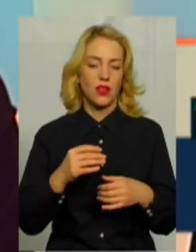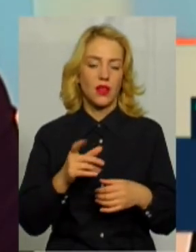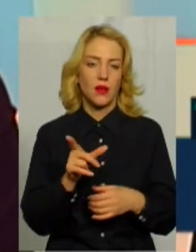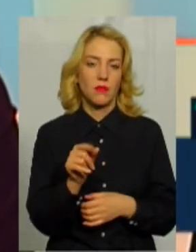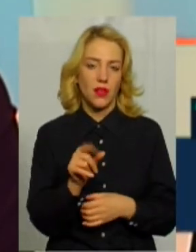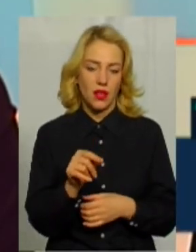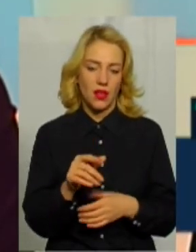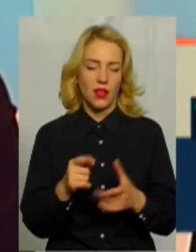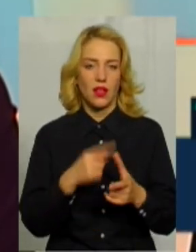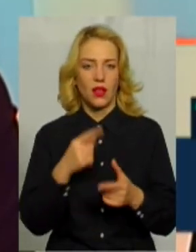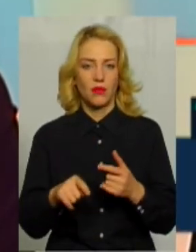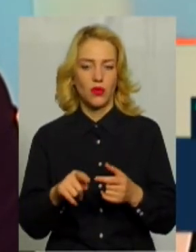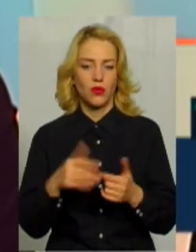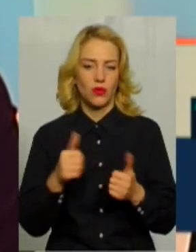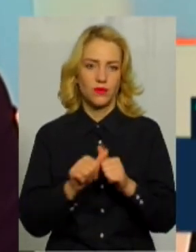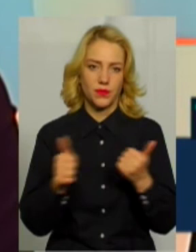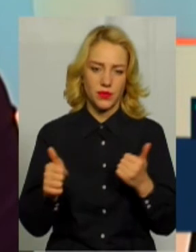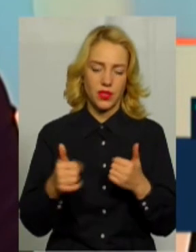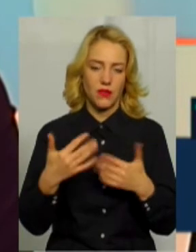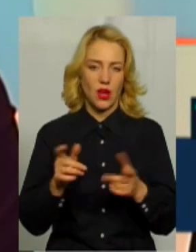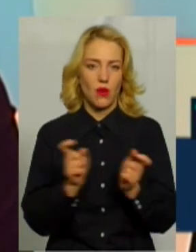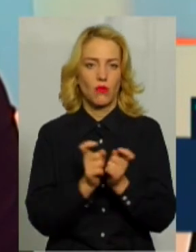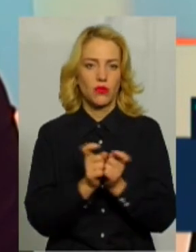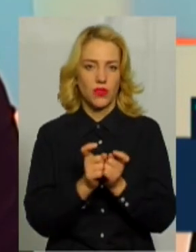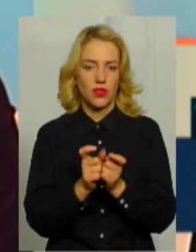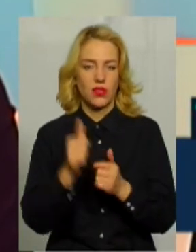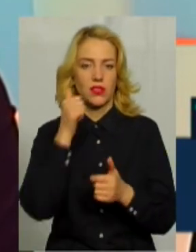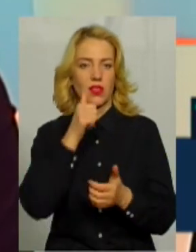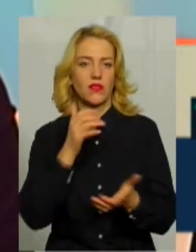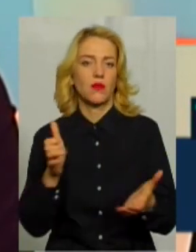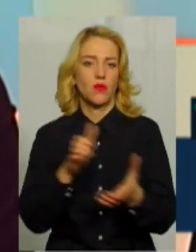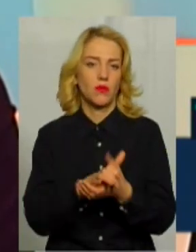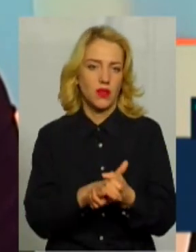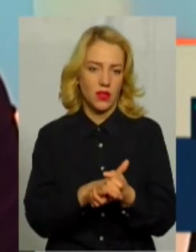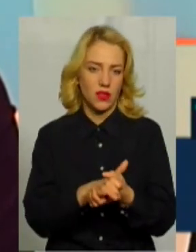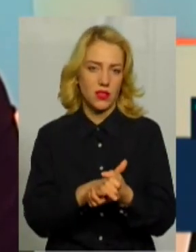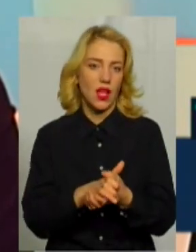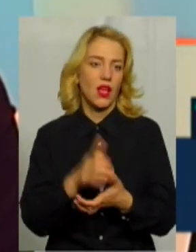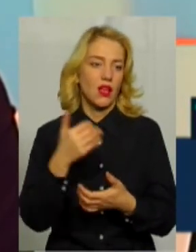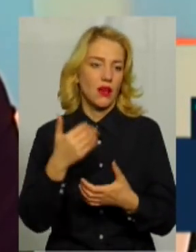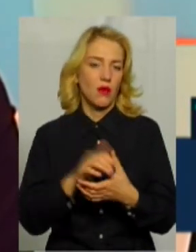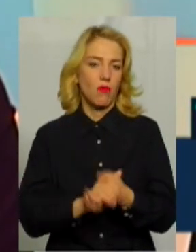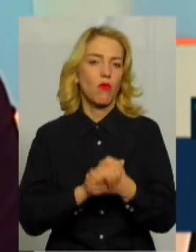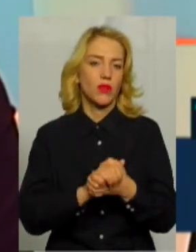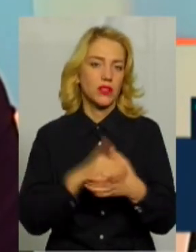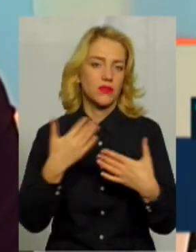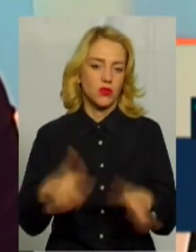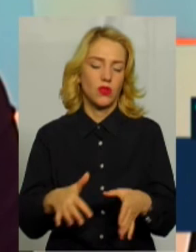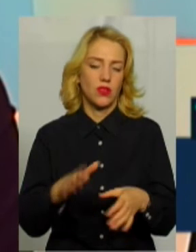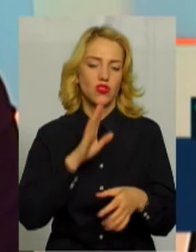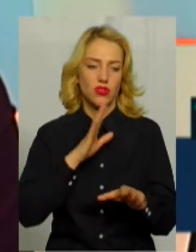колишні подружжя посварилися, завтра вони помирилися і жінка забирає,